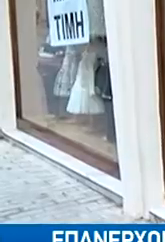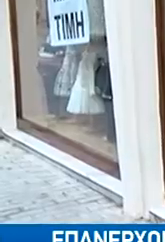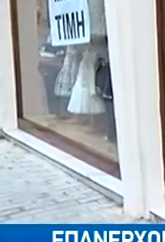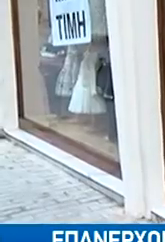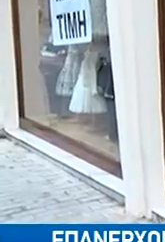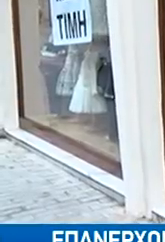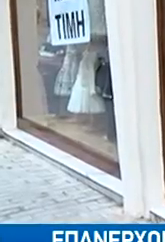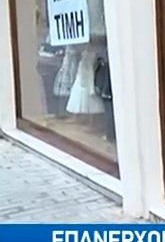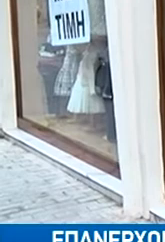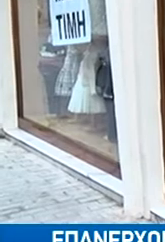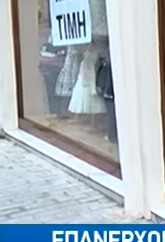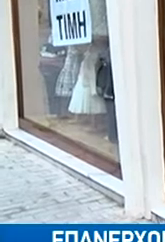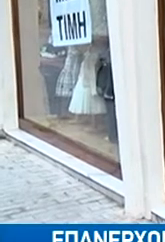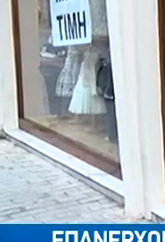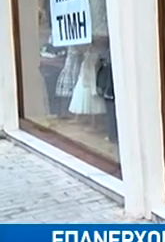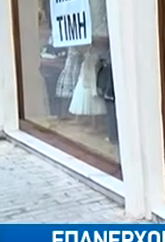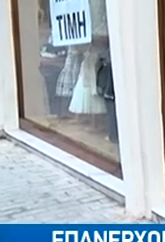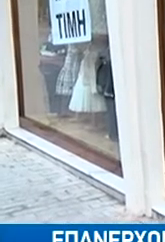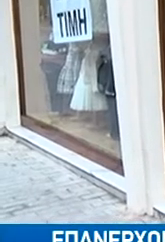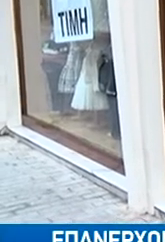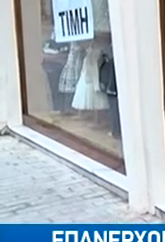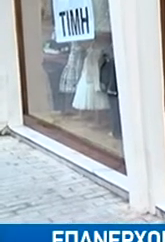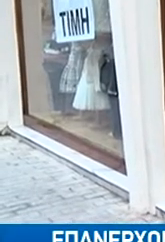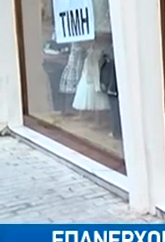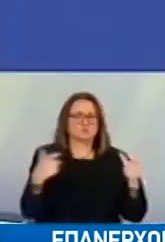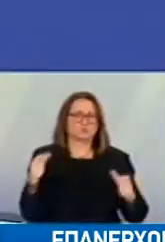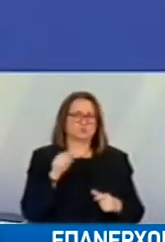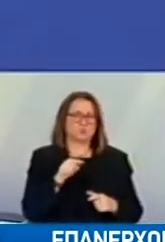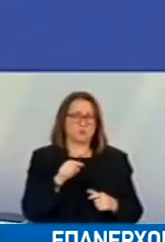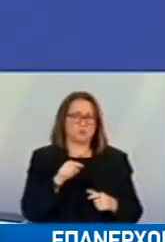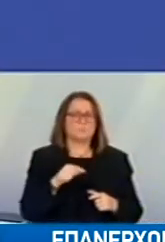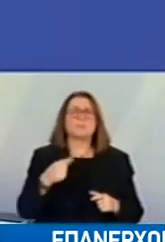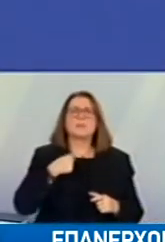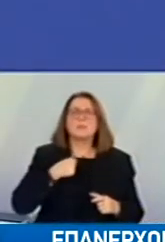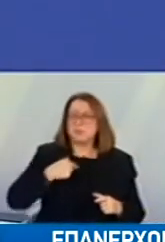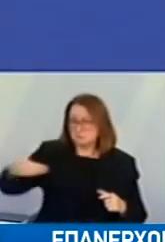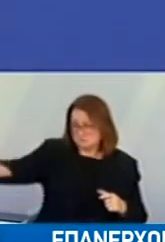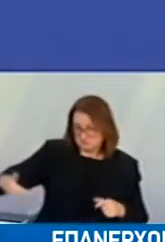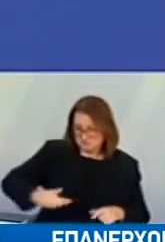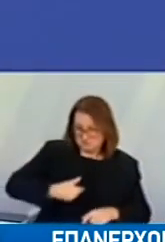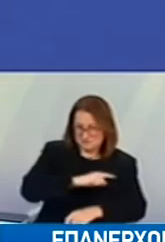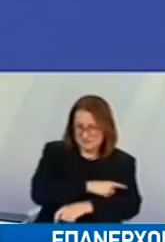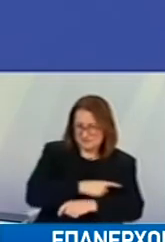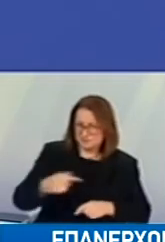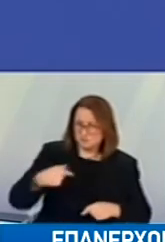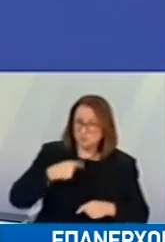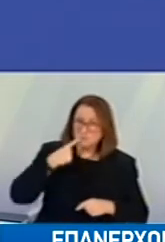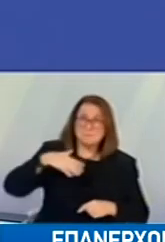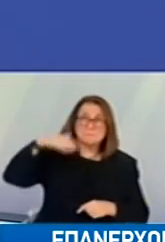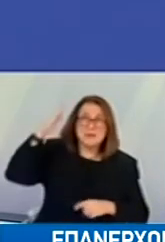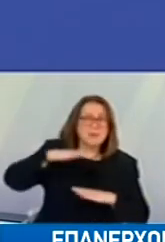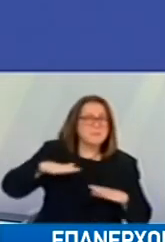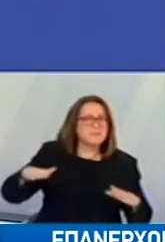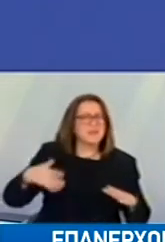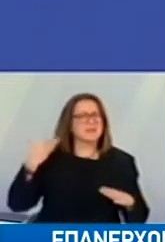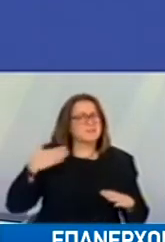σχολεία όλων των βαθμίδων θα παραμείνουν ανοιχτά. Τα μεγαλύτερα παιδιά επειδή έχουν για τη δικιά τους κοινωνική ζωή είναι πιθανόν